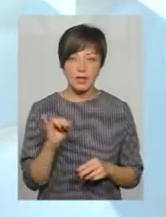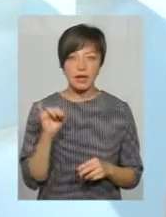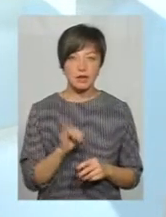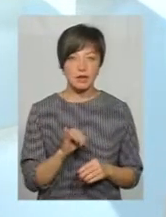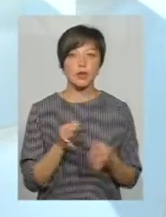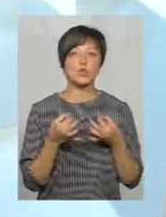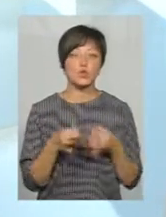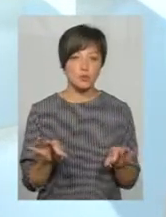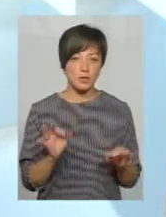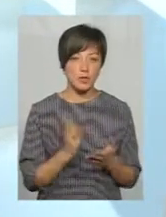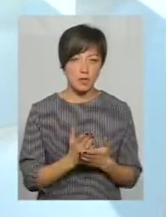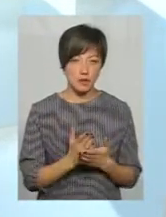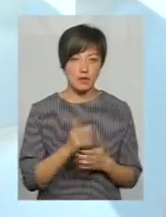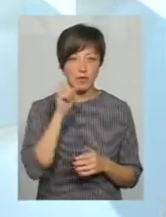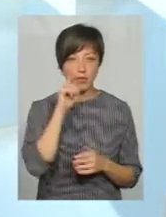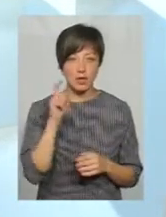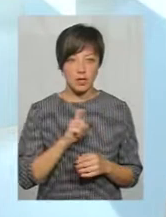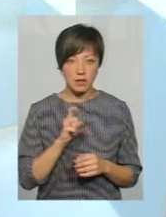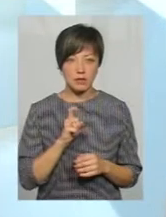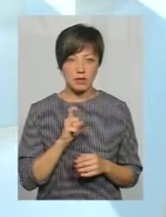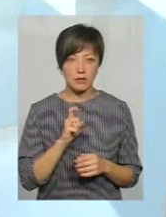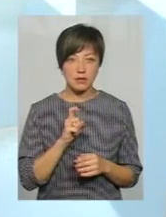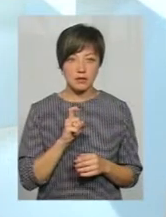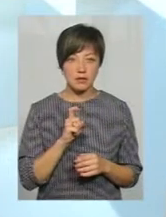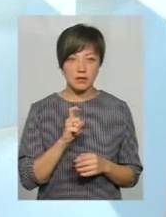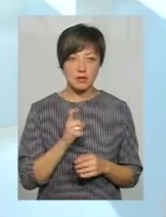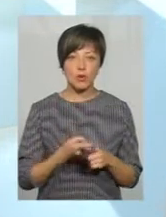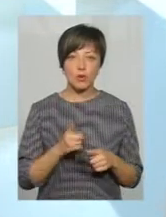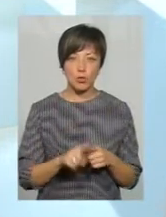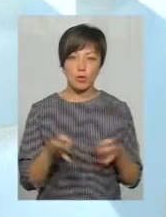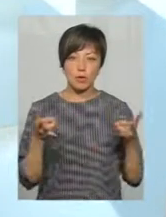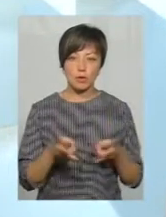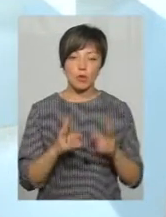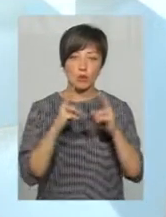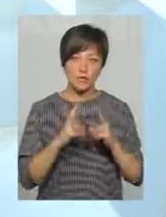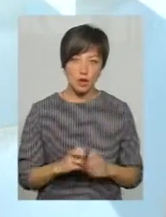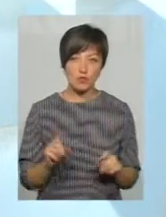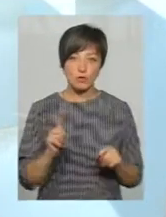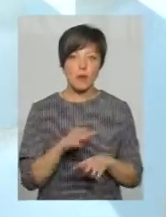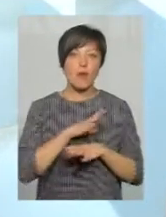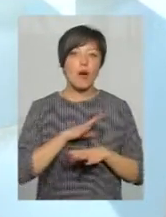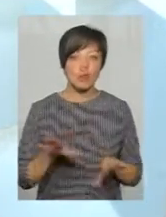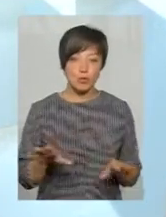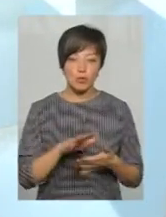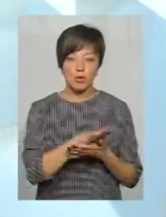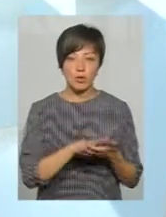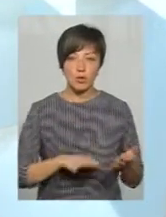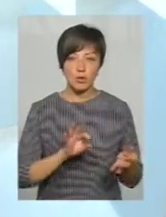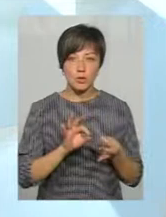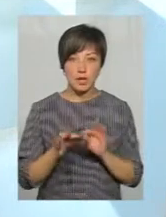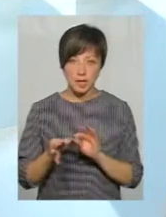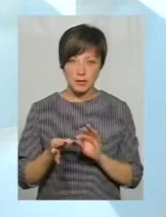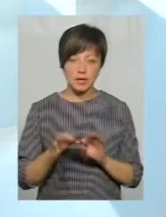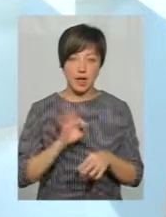доступна є в Україні, тому потрібно обстежуватись для того, щоб не було подальших ускладнень